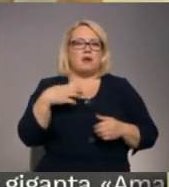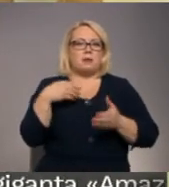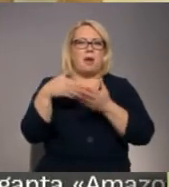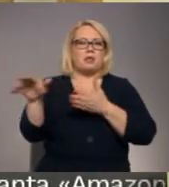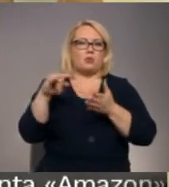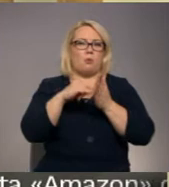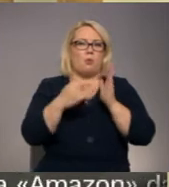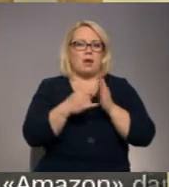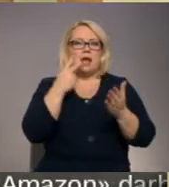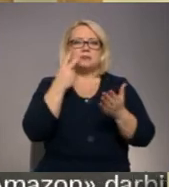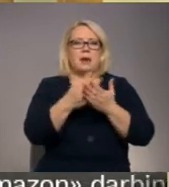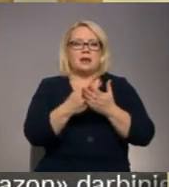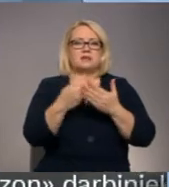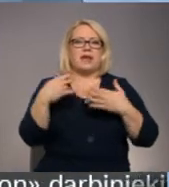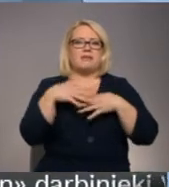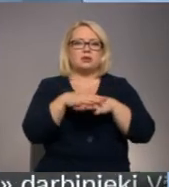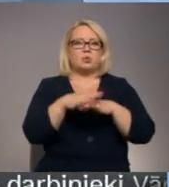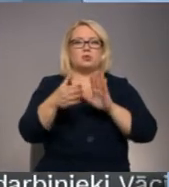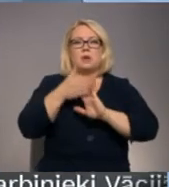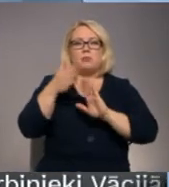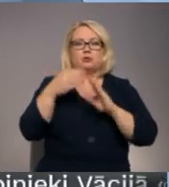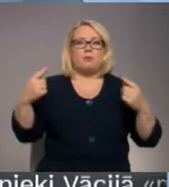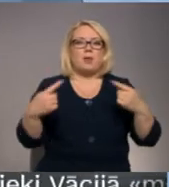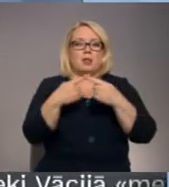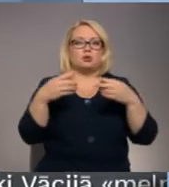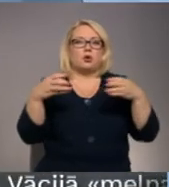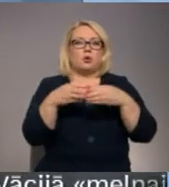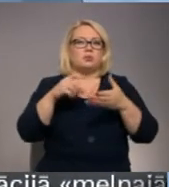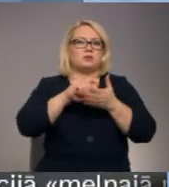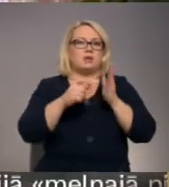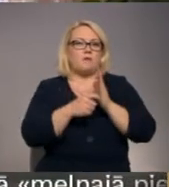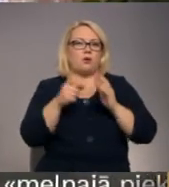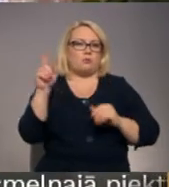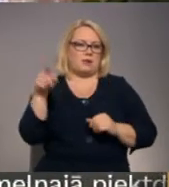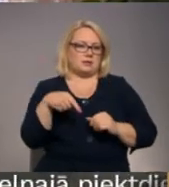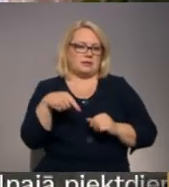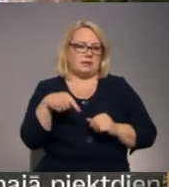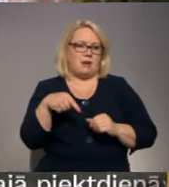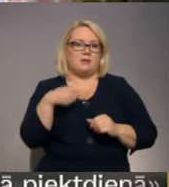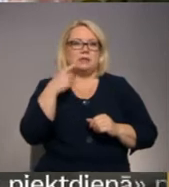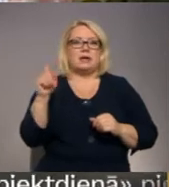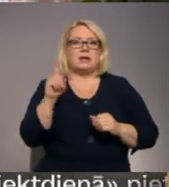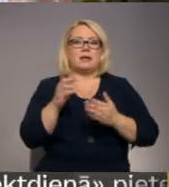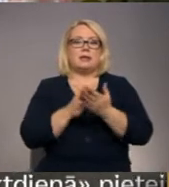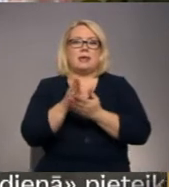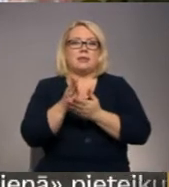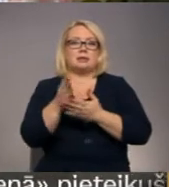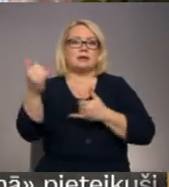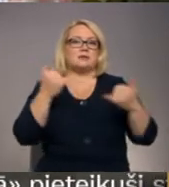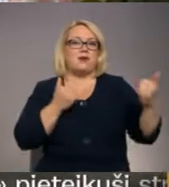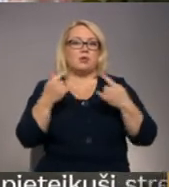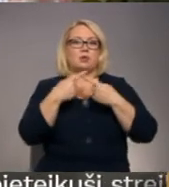paredzēja infrastruktūras uzlabošanu un pielāgošanu grupu dzīvokļu prasībām. Ir tāda tendence, ka mums zana arī no citām